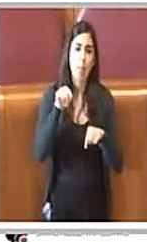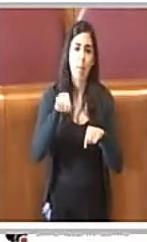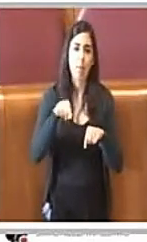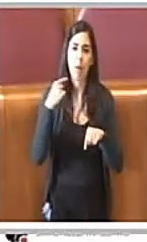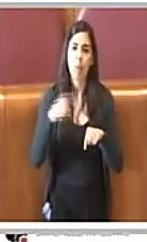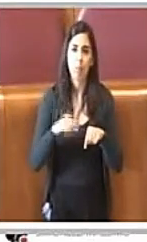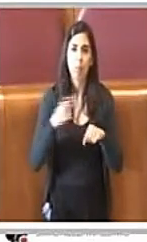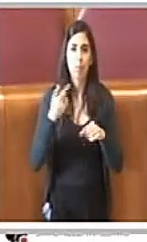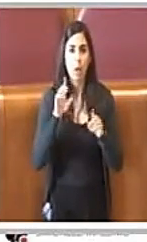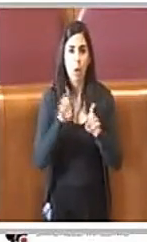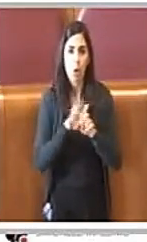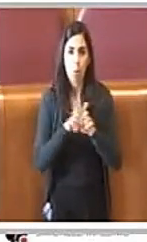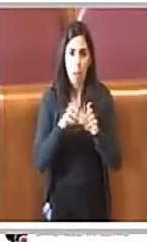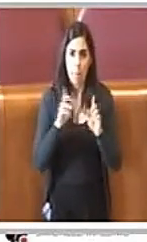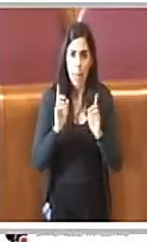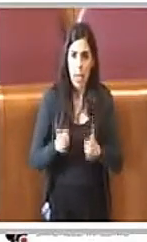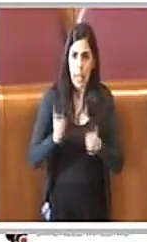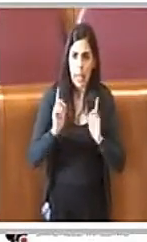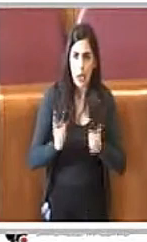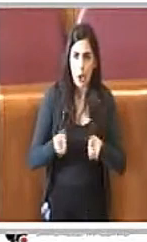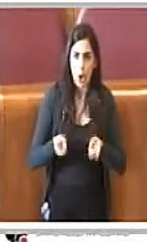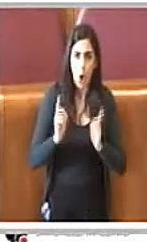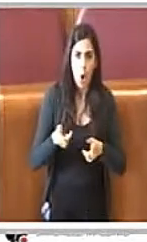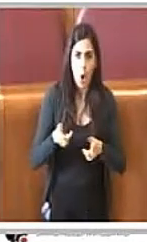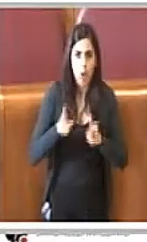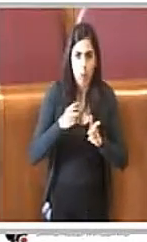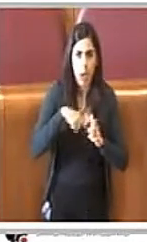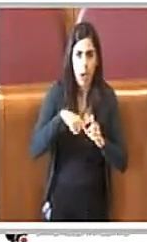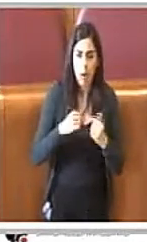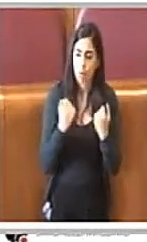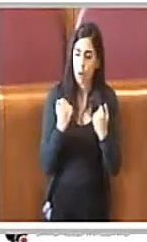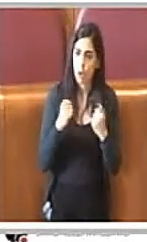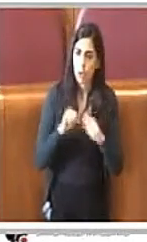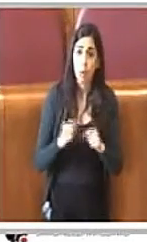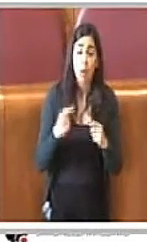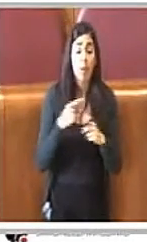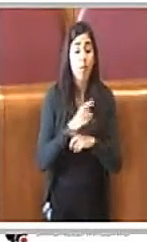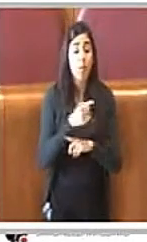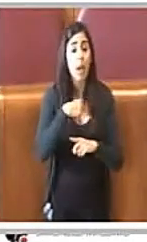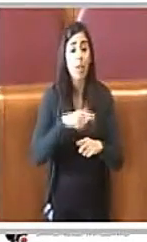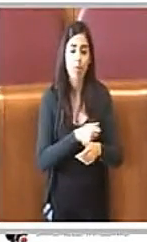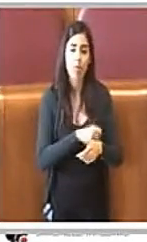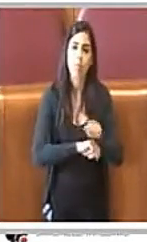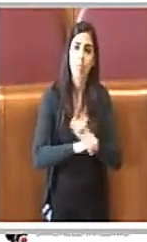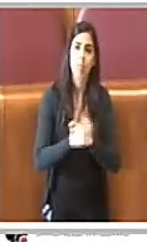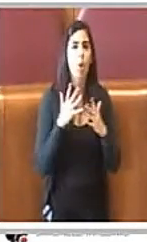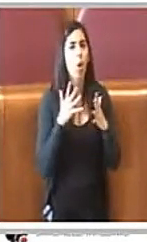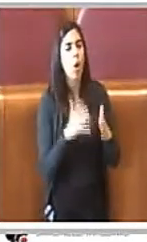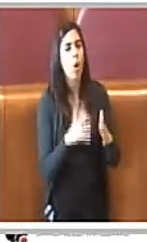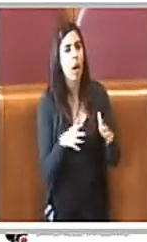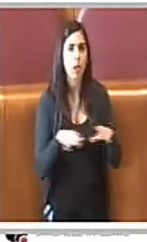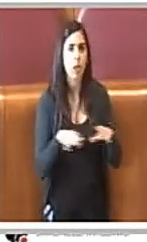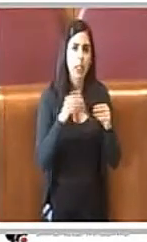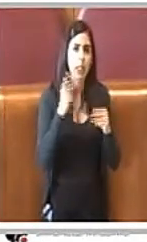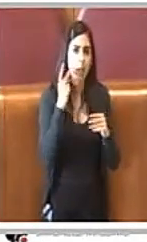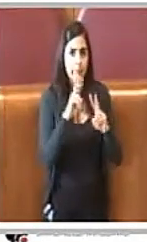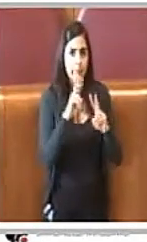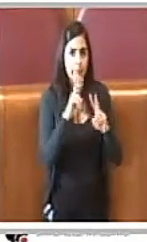criptonite per Superman, noi invece ci siamo rimboccati le maniche e con coraggio abbiamo cominciato a